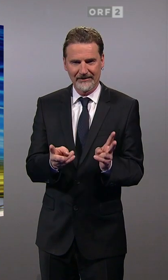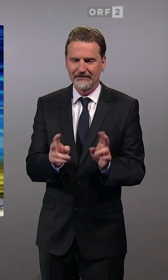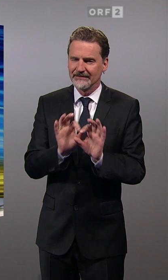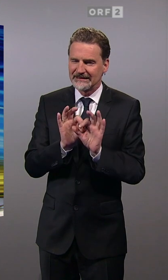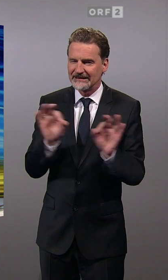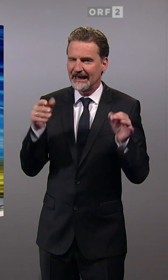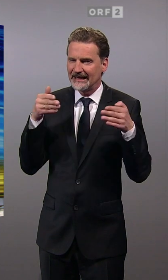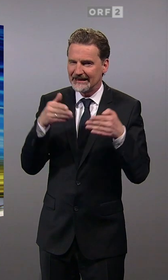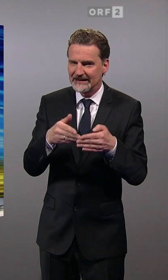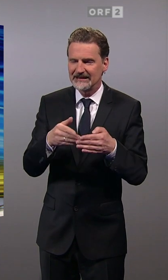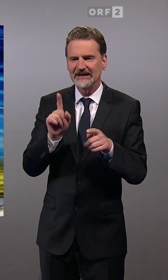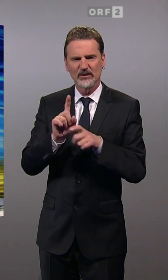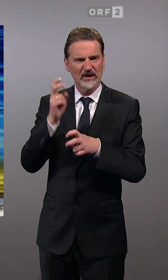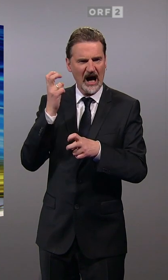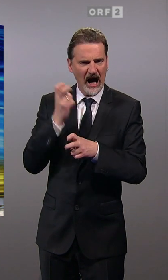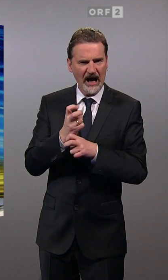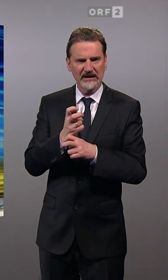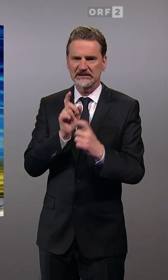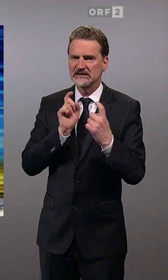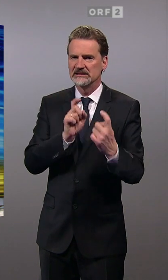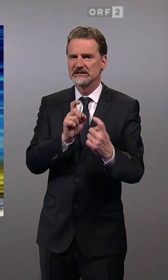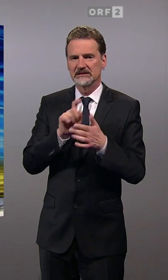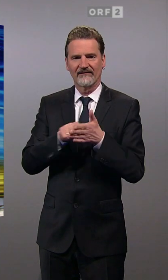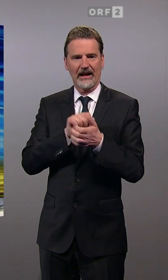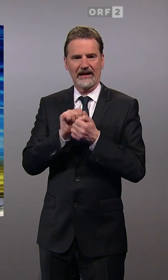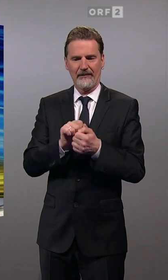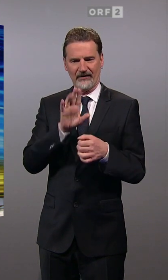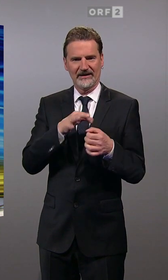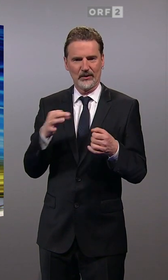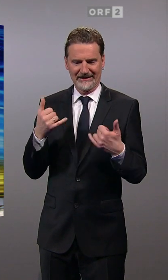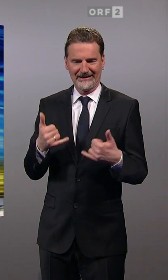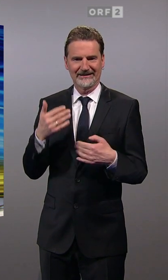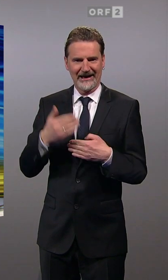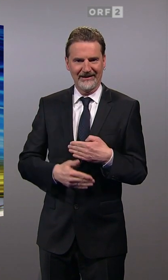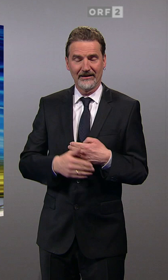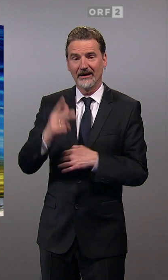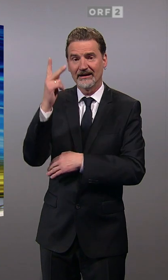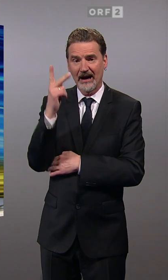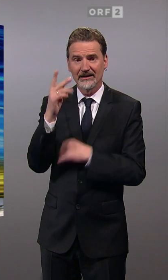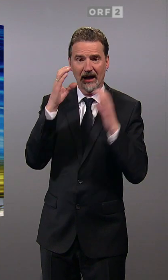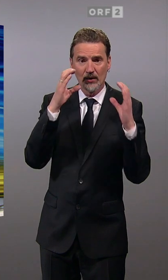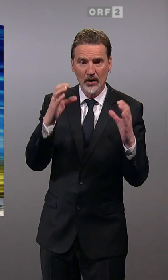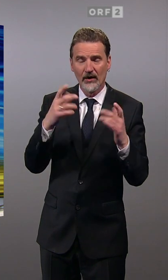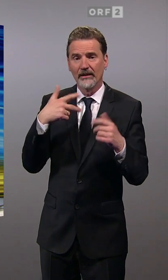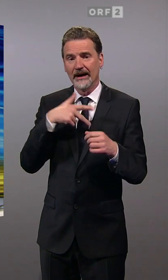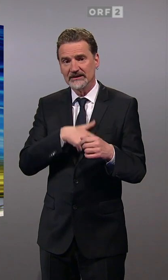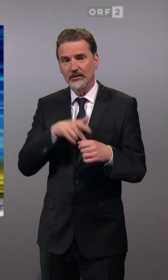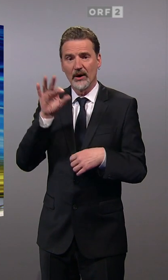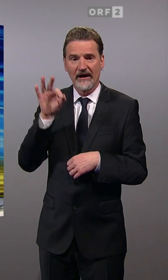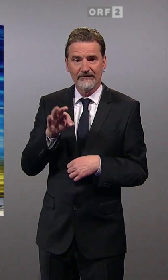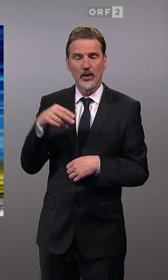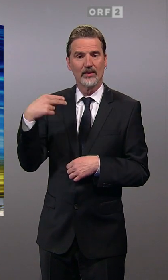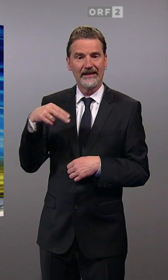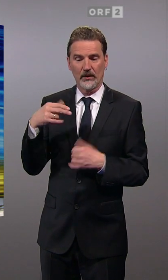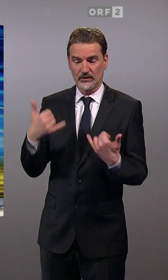über weite Strecken hart geführter Wahlkampf in Niederösterreich ist zu Ende. Die Kandidaten von ÖVP, SPÖ, FPÖ und NEOS haben am